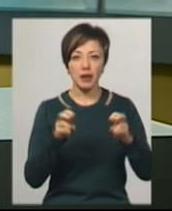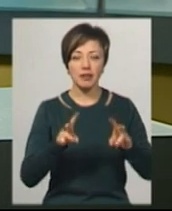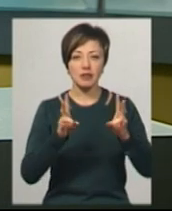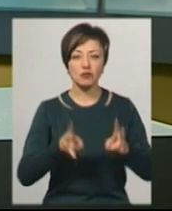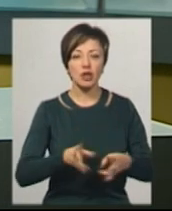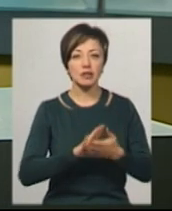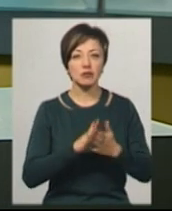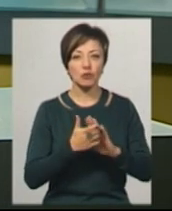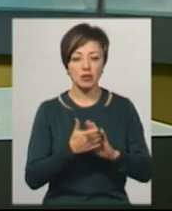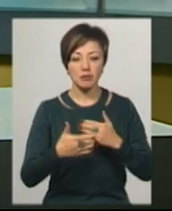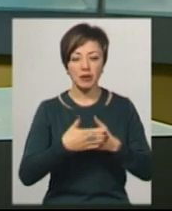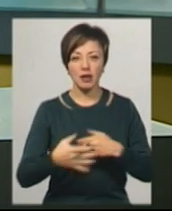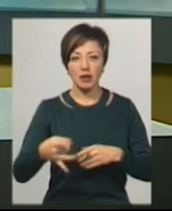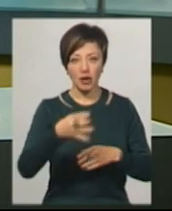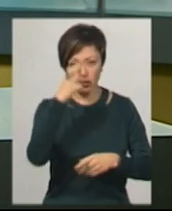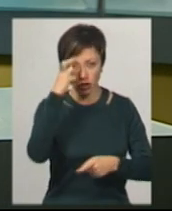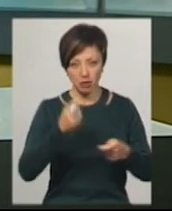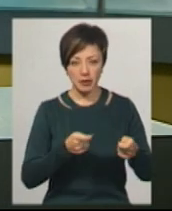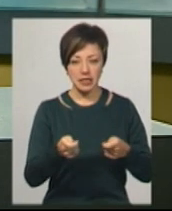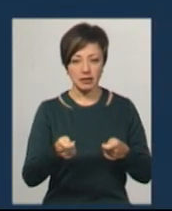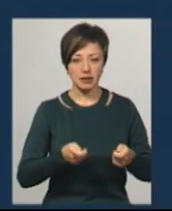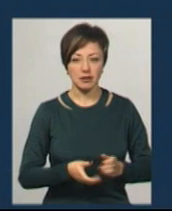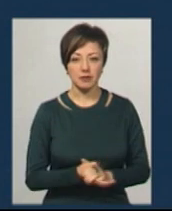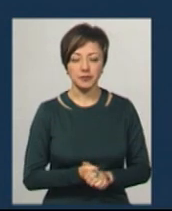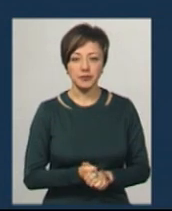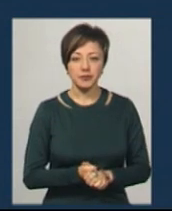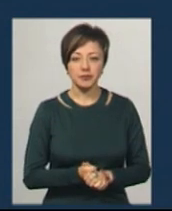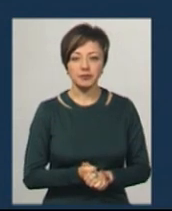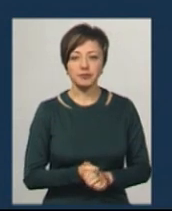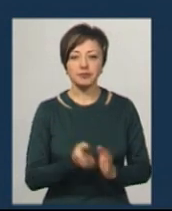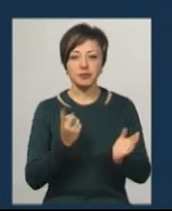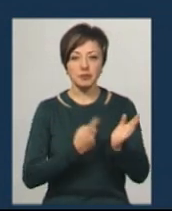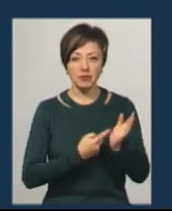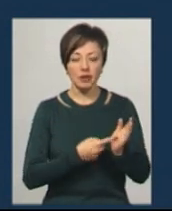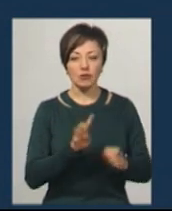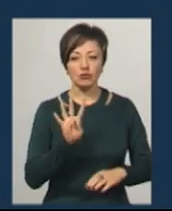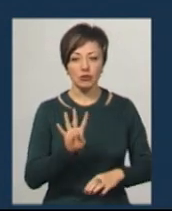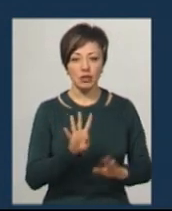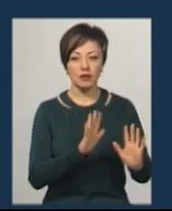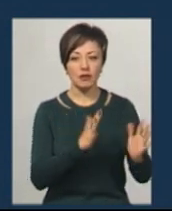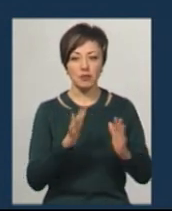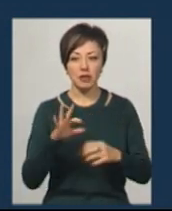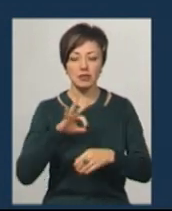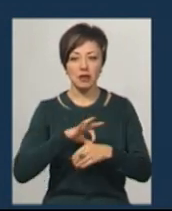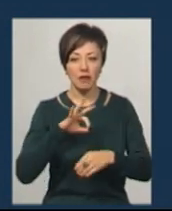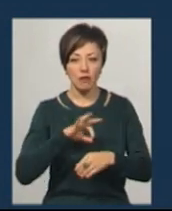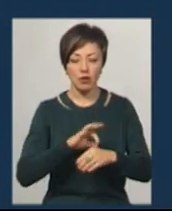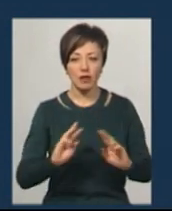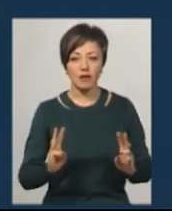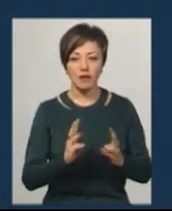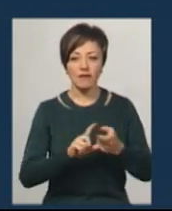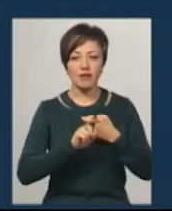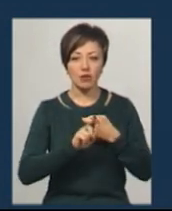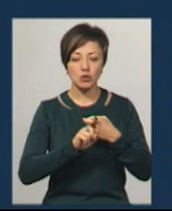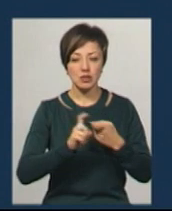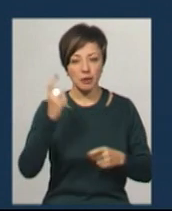надзвичайних ситуацій при райдержадміністрації. Підтверджено 4 випадки захворювання на вірусний